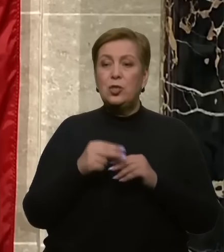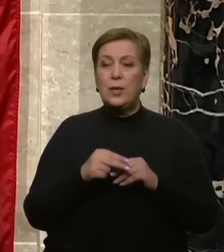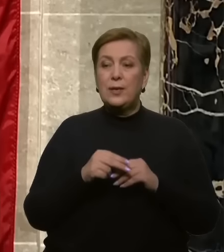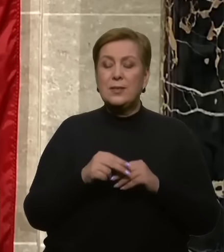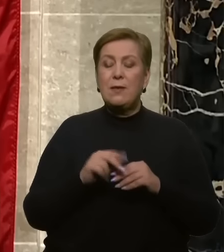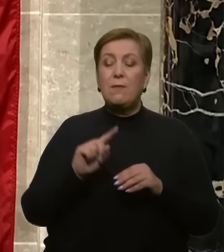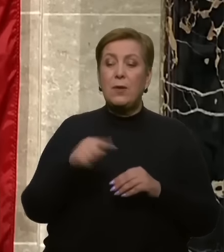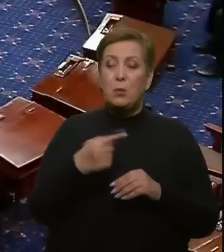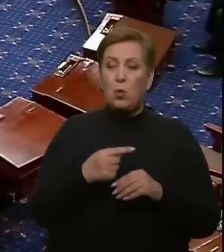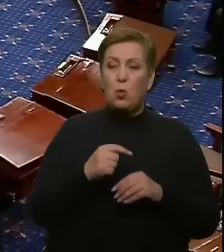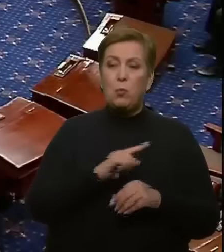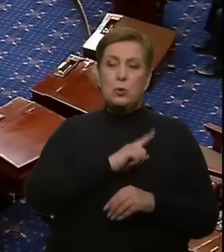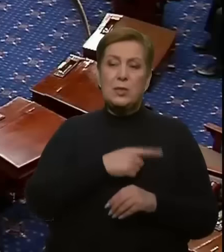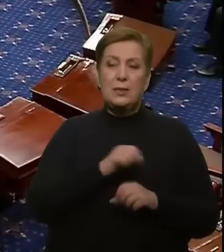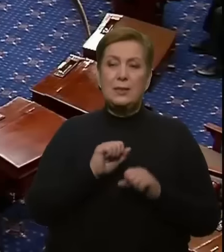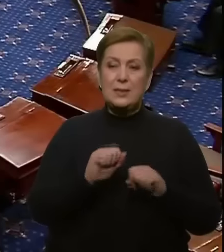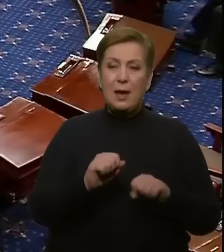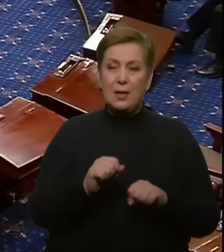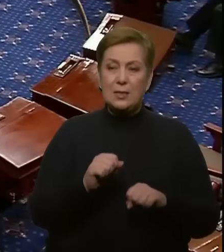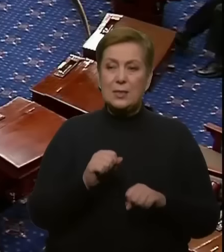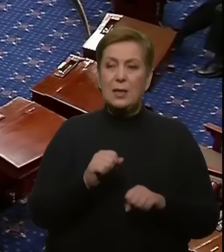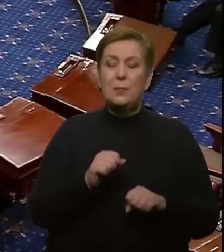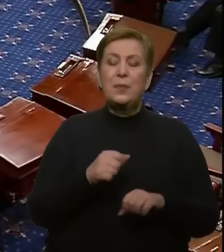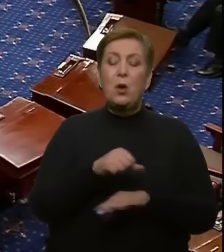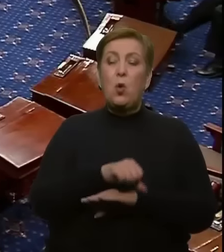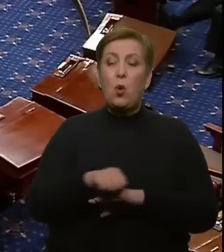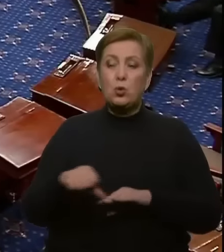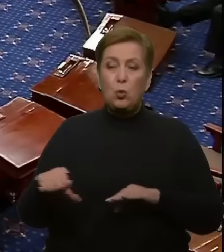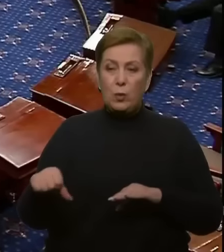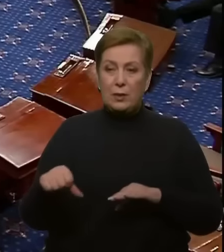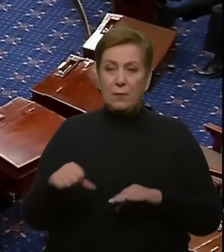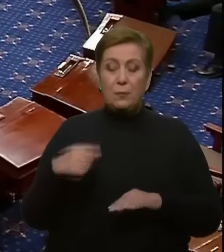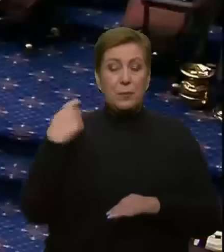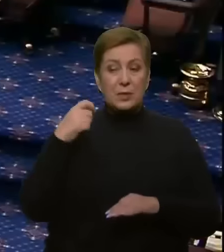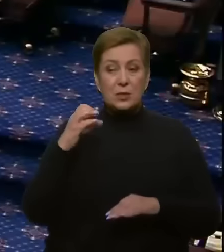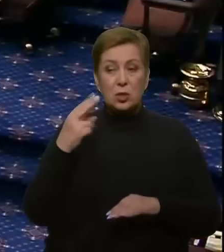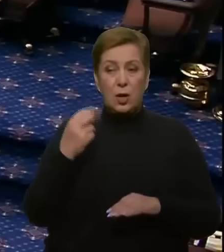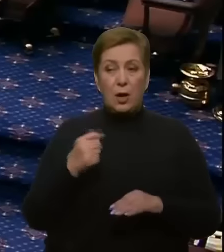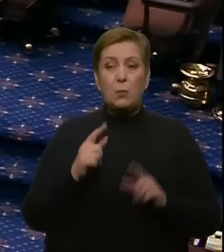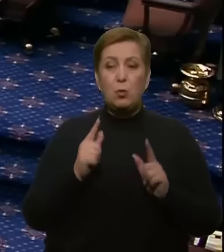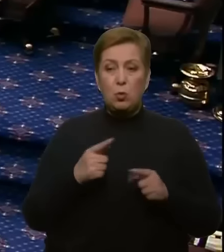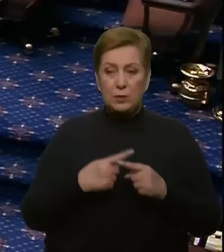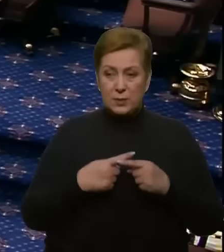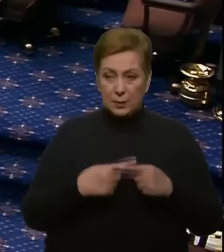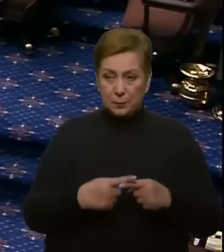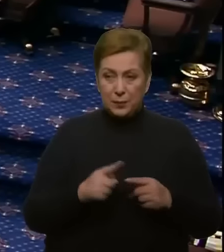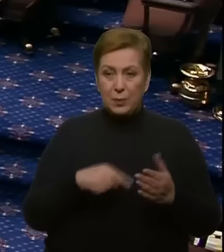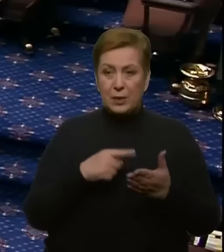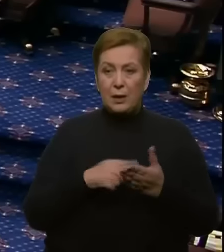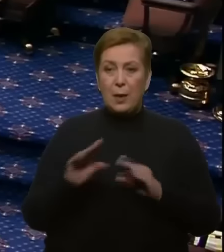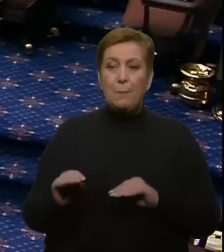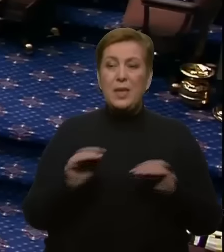Як повідомляє видання Wall Street Journal, президент США погодився піти на поступки республіканцям у питаннях